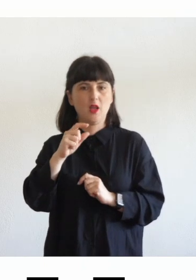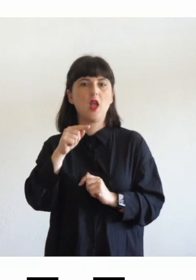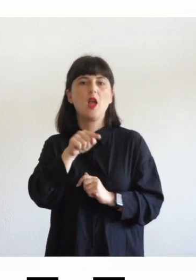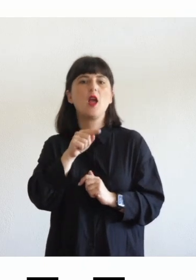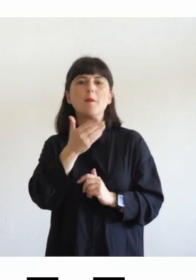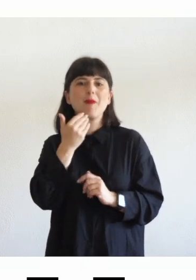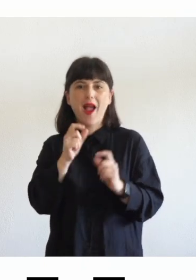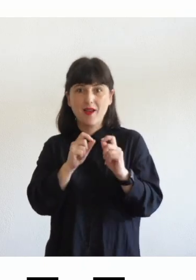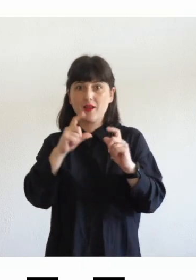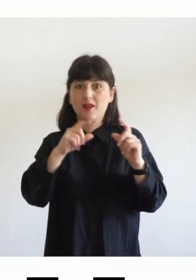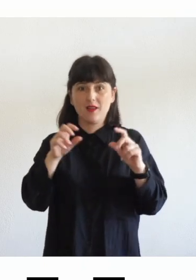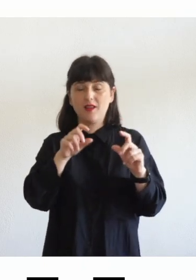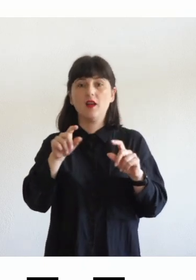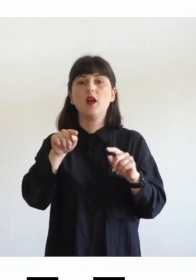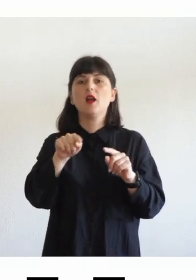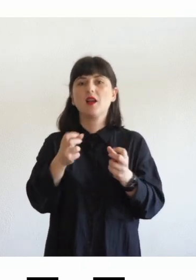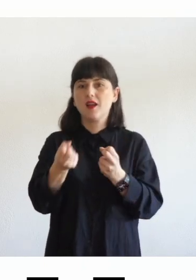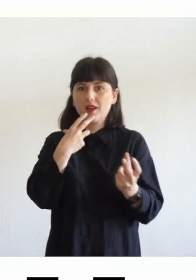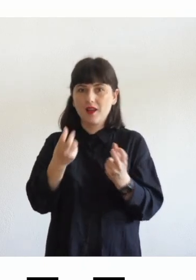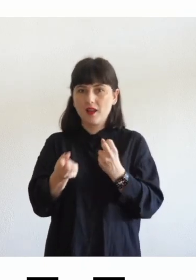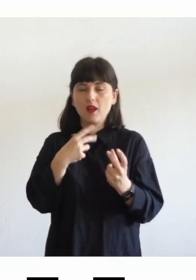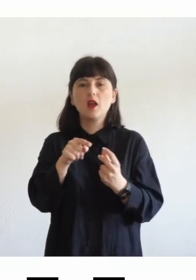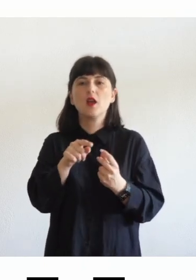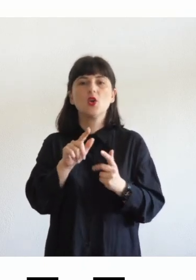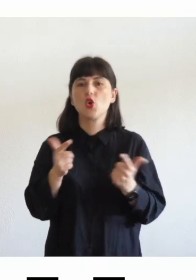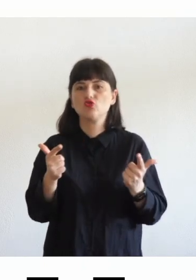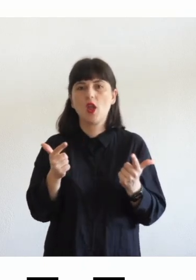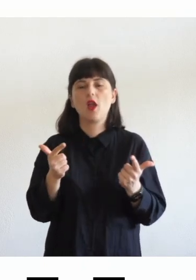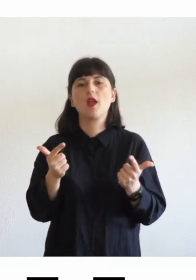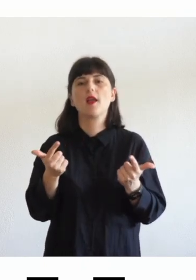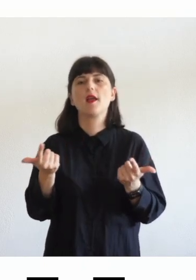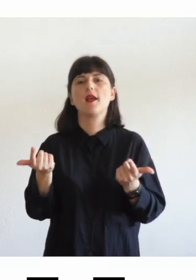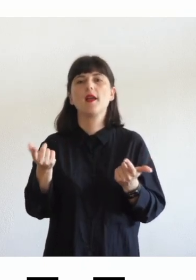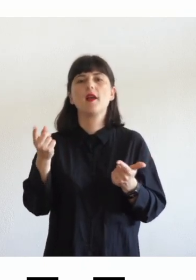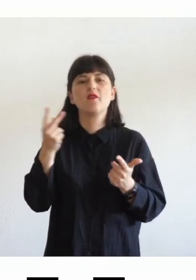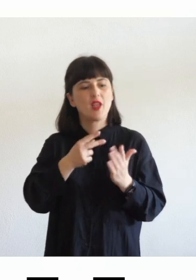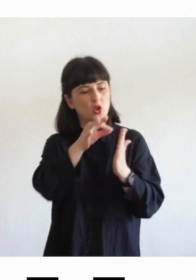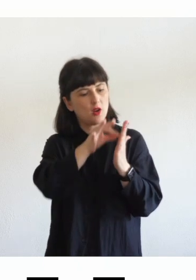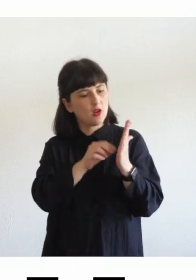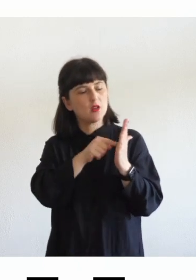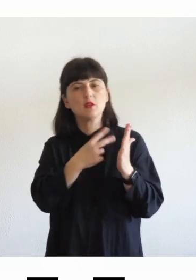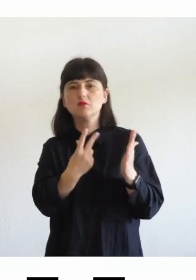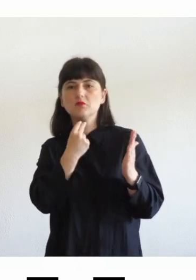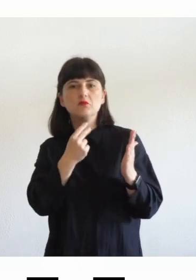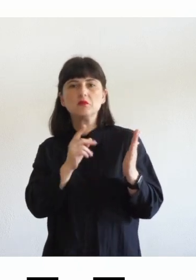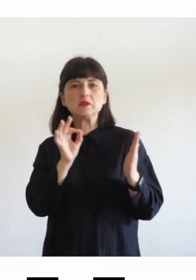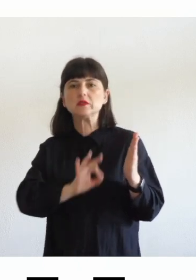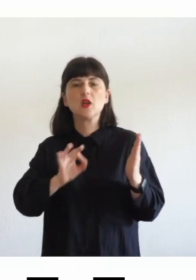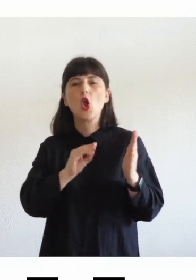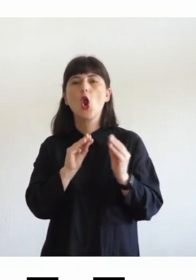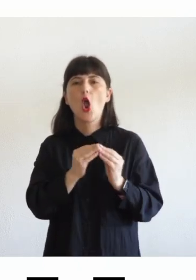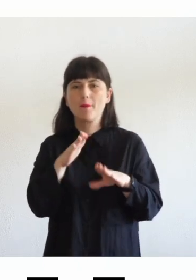in realtà niente ci viene detto rispetto a come usarli a qual è il criterio per cui un